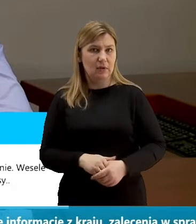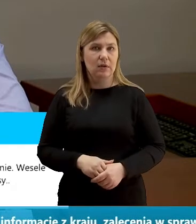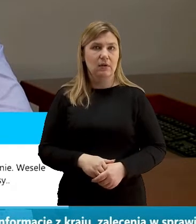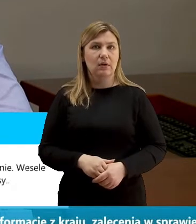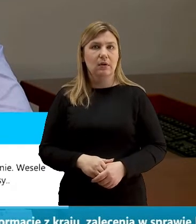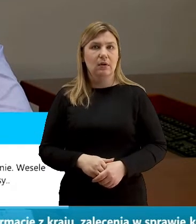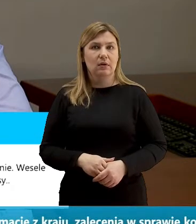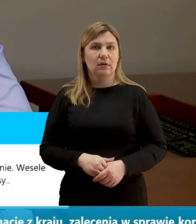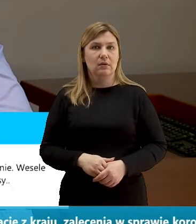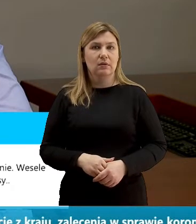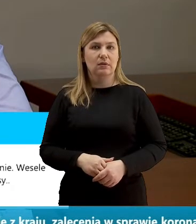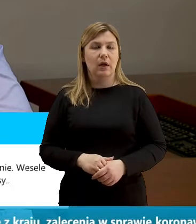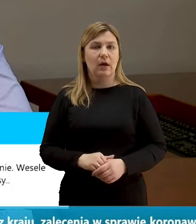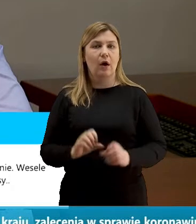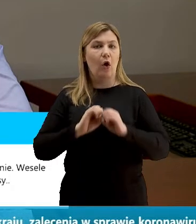Oczywiście